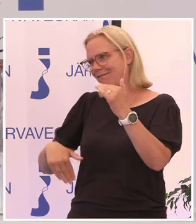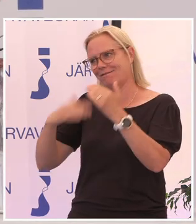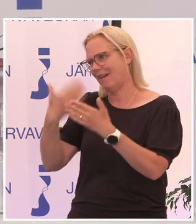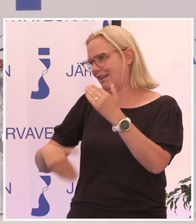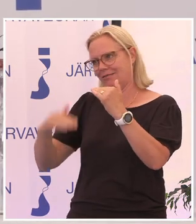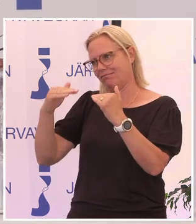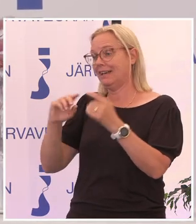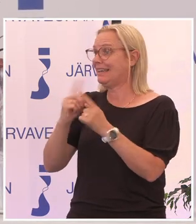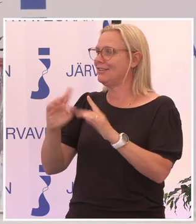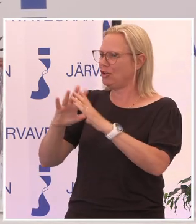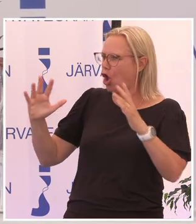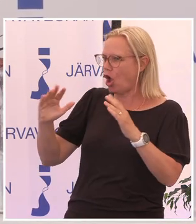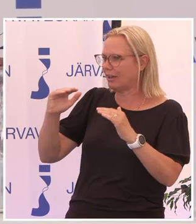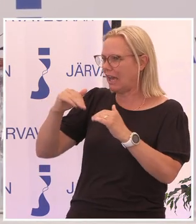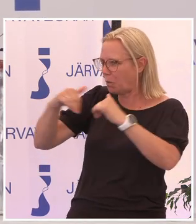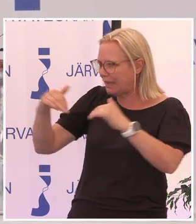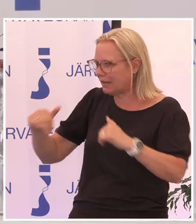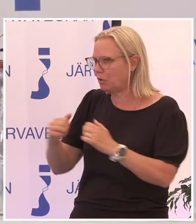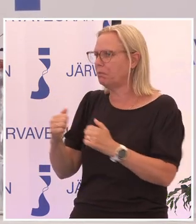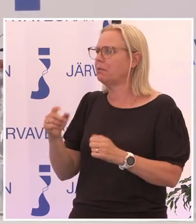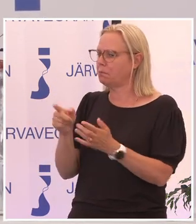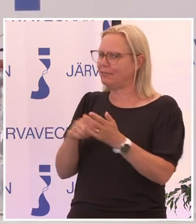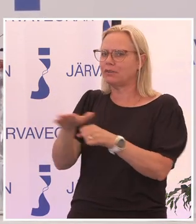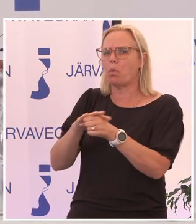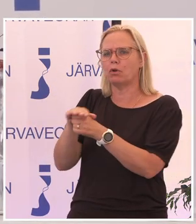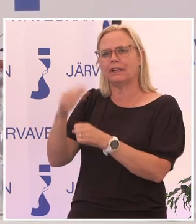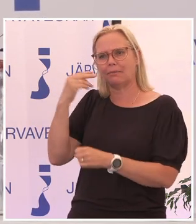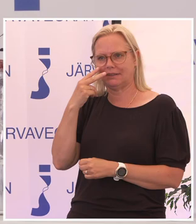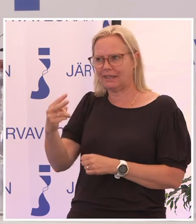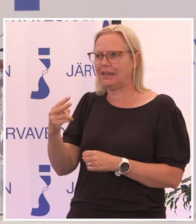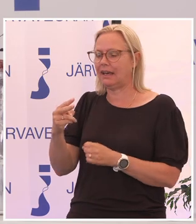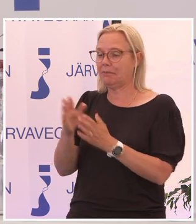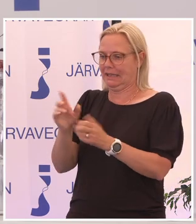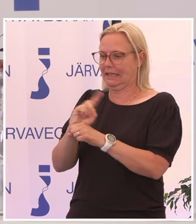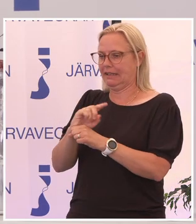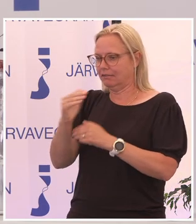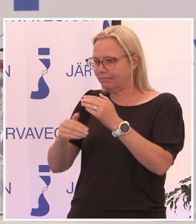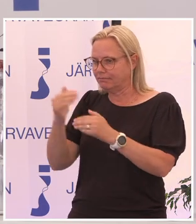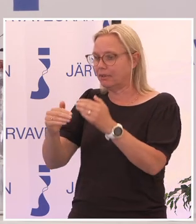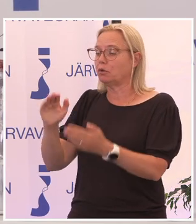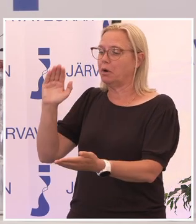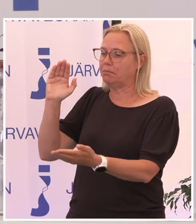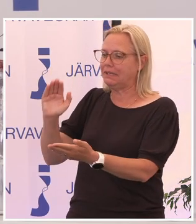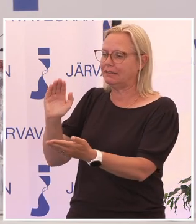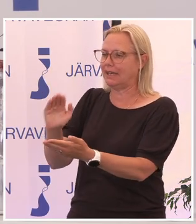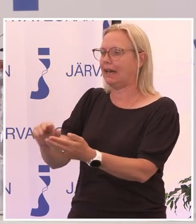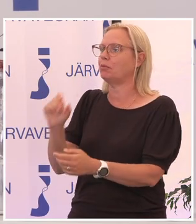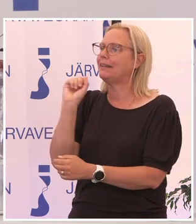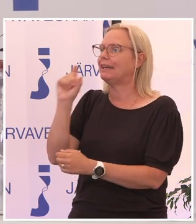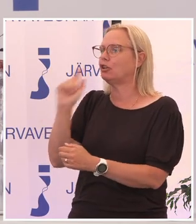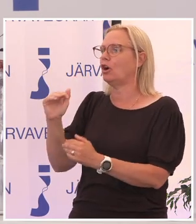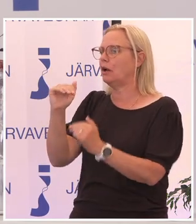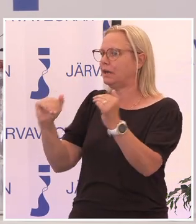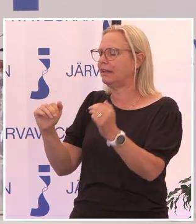de kanske ökar överallt, utan på vissa områden så kan man se att över tid så minskar de digitala klyftorna. på andra